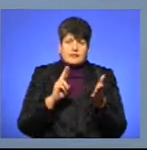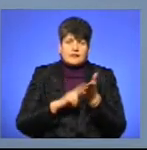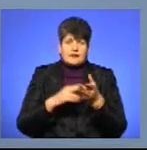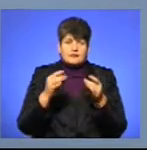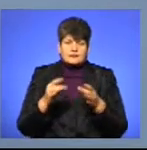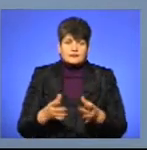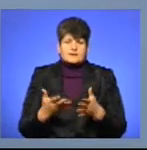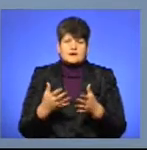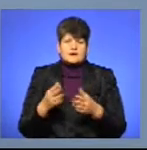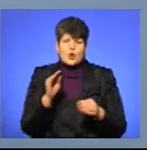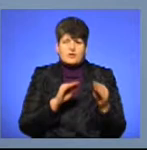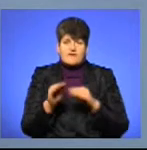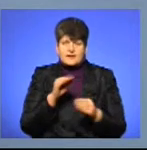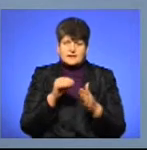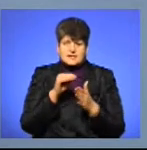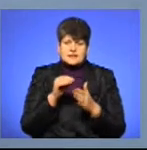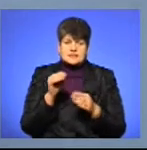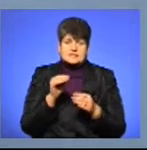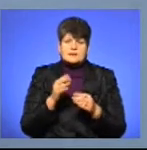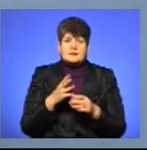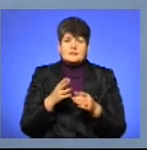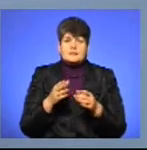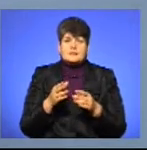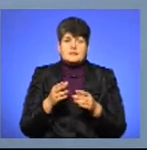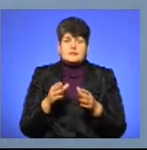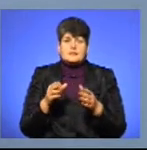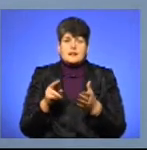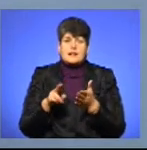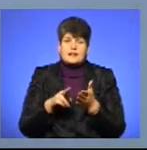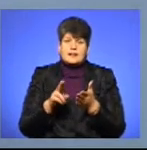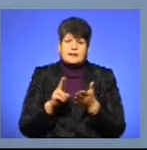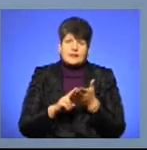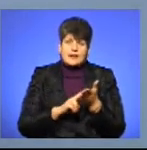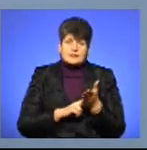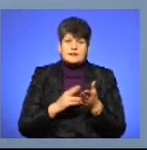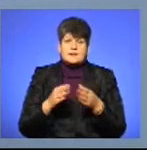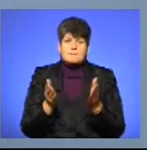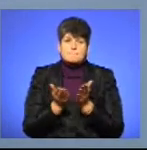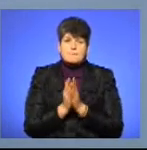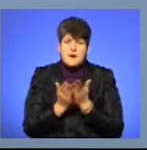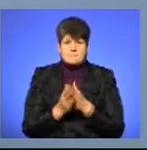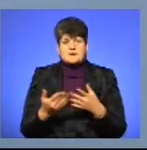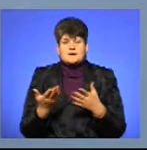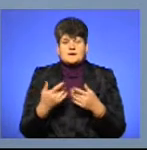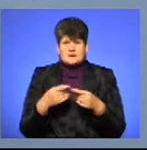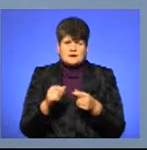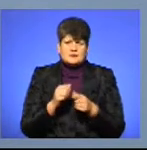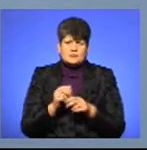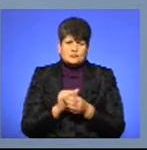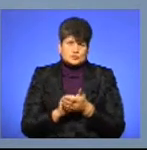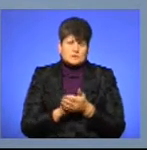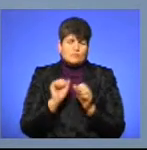складали і клеїли, клеїли папки картонні. Тобто можна шукати і треба про то